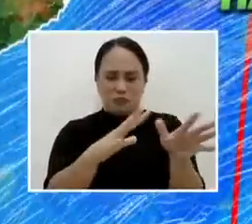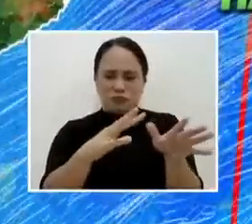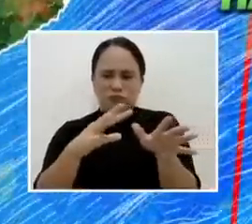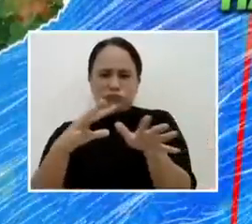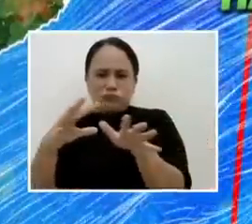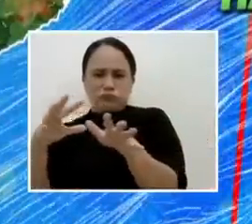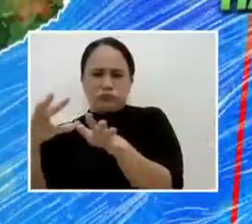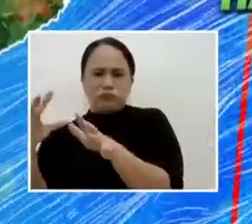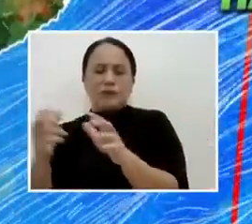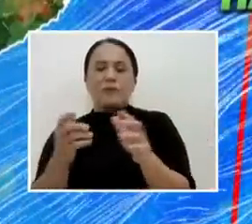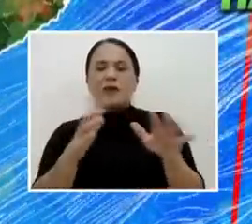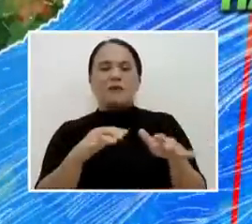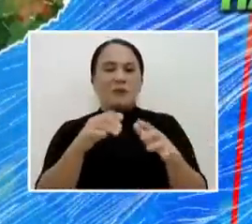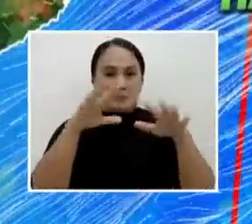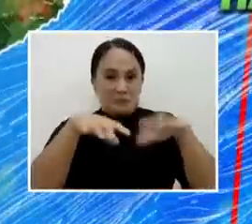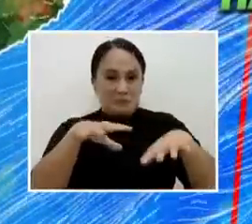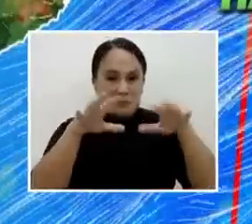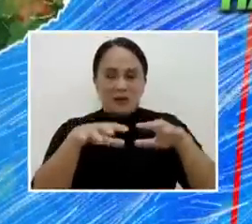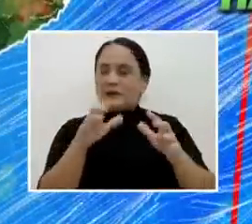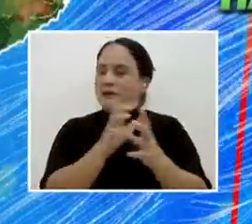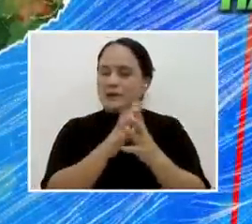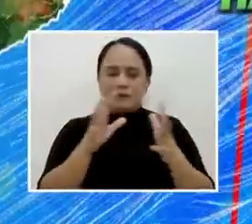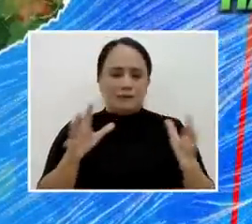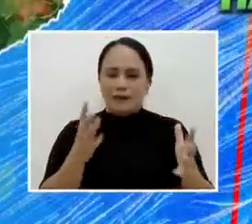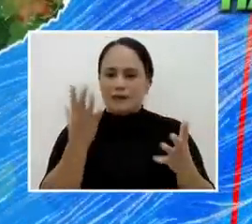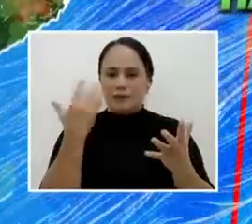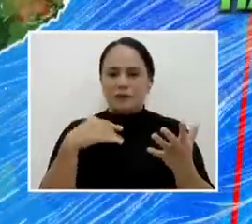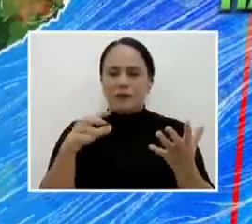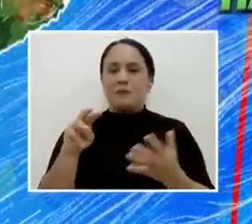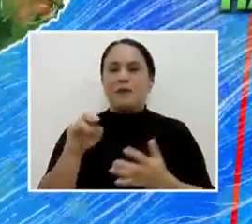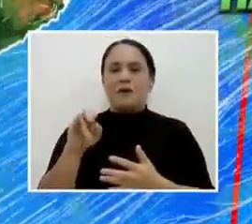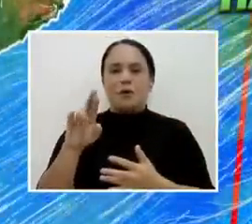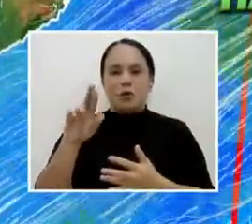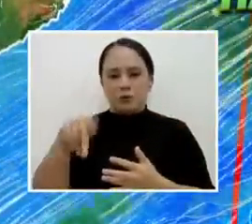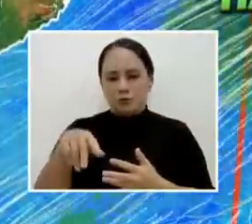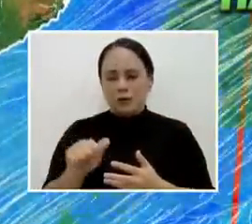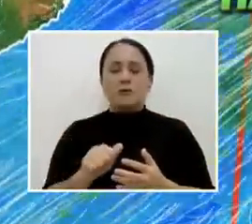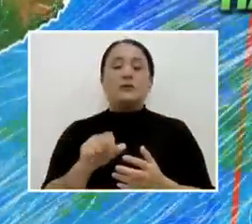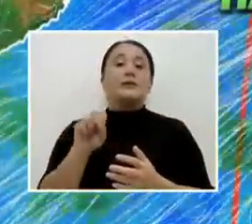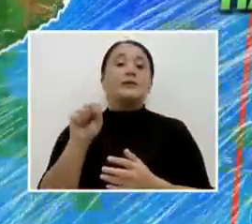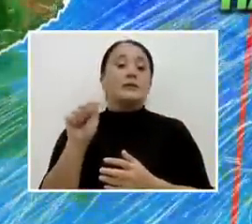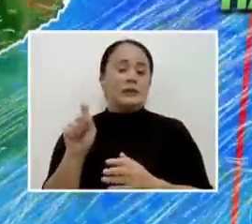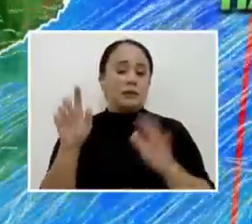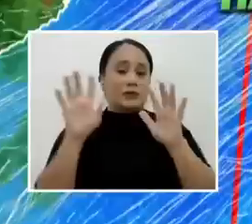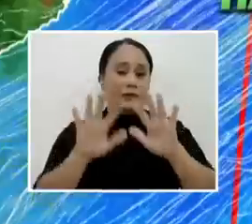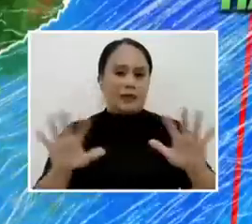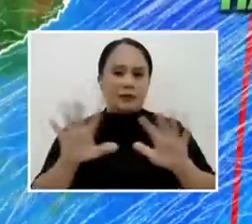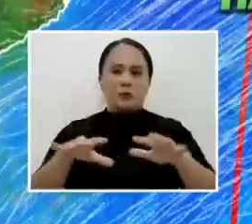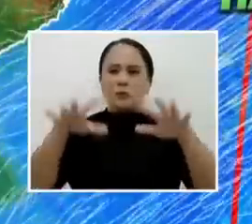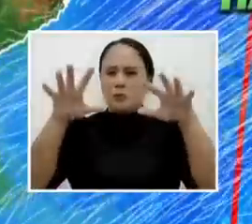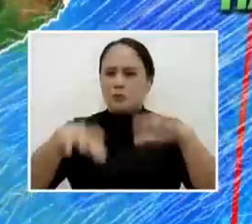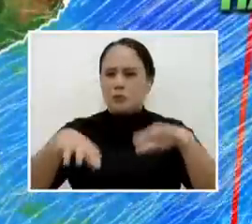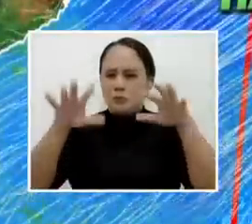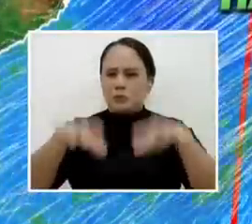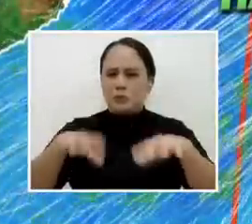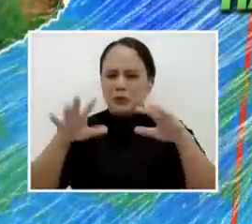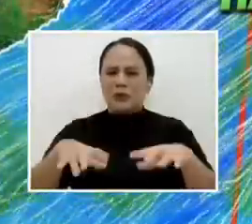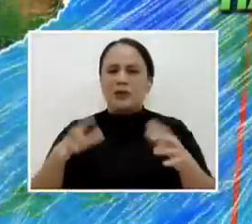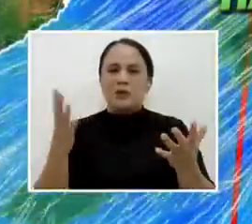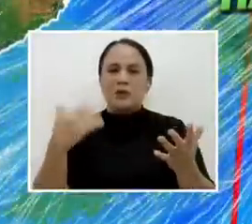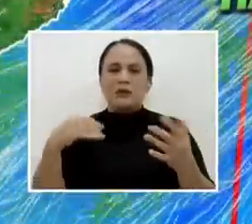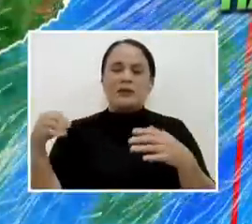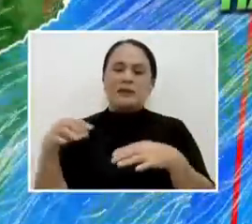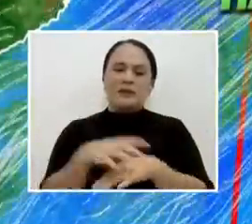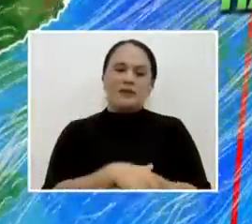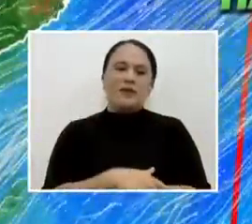nadalhin itong mga pagulan dito po sa kandurang bahagi ng Mimaropa. Sa Sabado at Linggo pa, lalakas ang ulang dala ng habagat na makaka-apekto sa